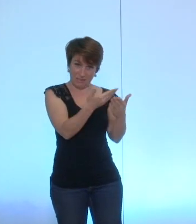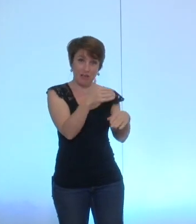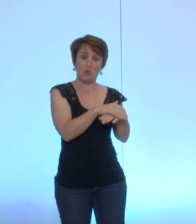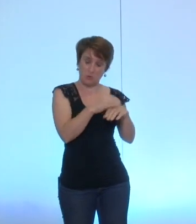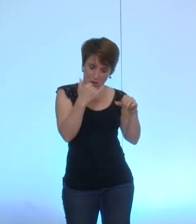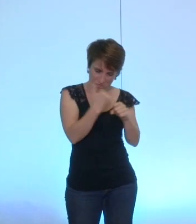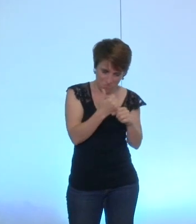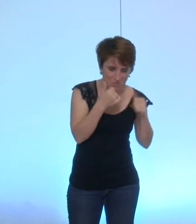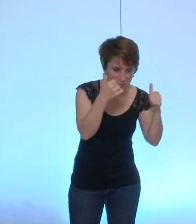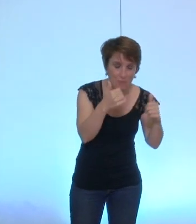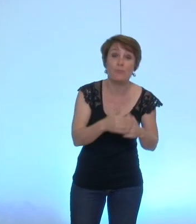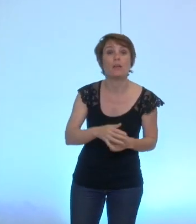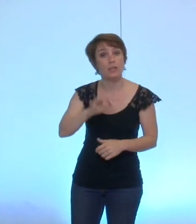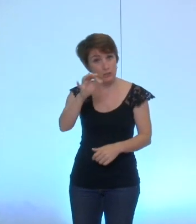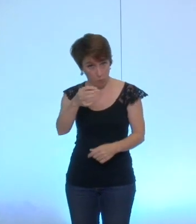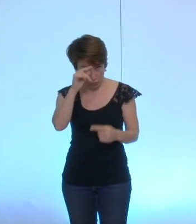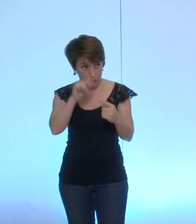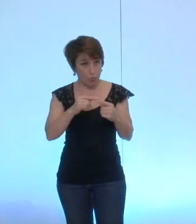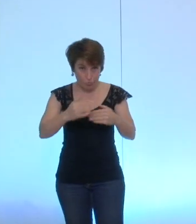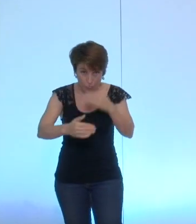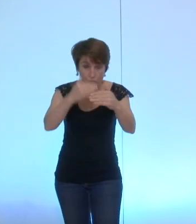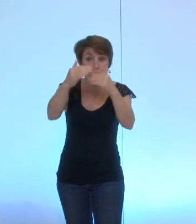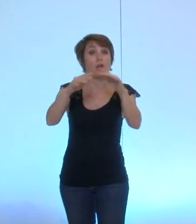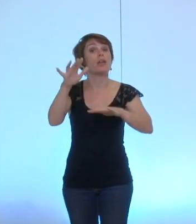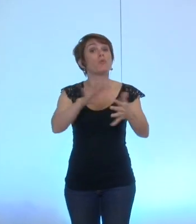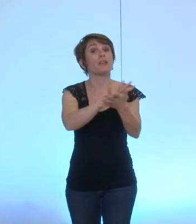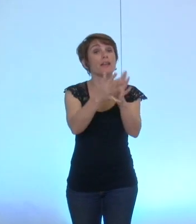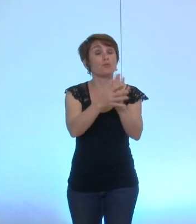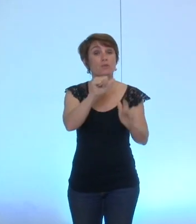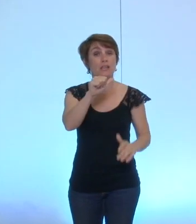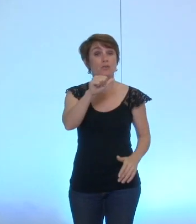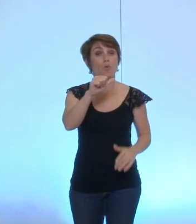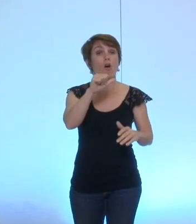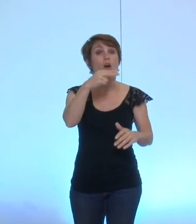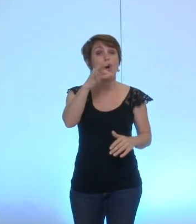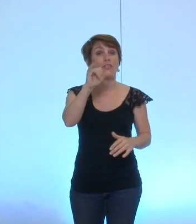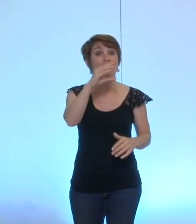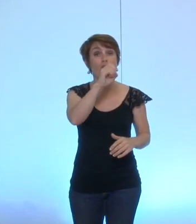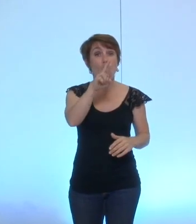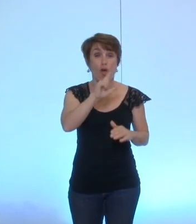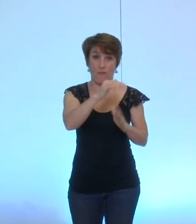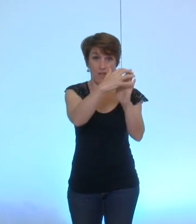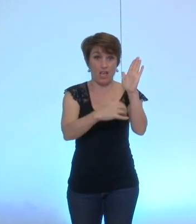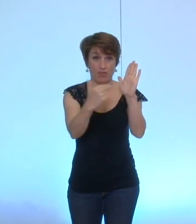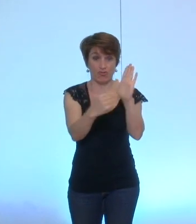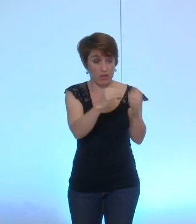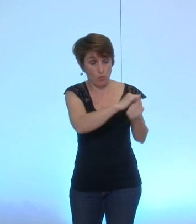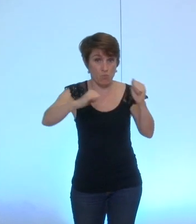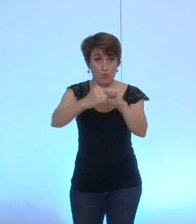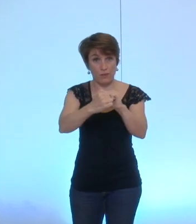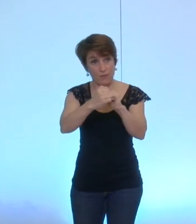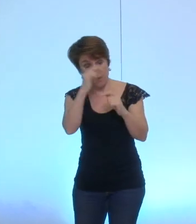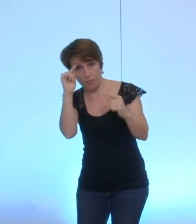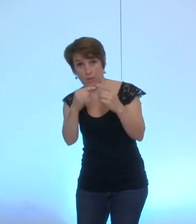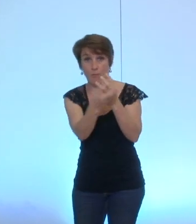également et je ne doute pas un seul instant que peut-être que anticorps d'ailleurs modifiera la charte sur ce point précis dans le cadre du conseil municipal même